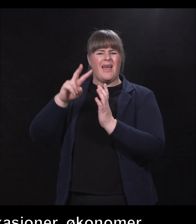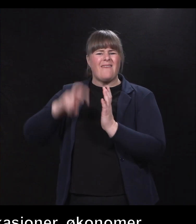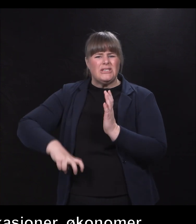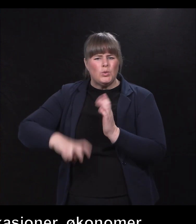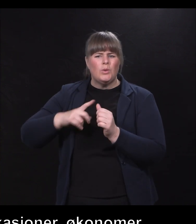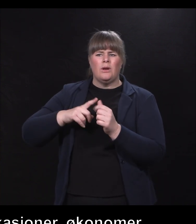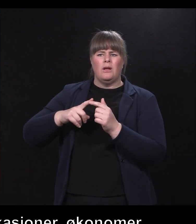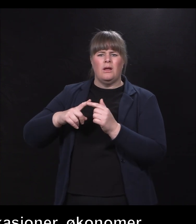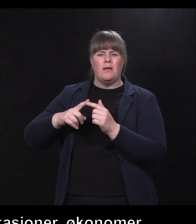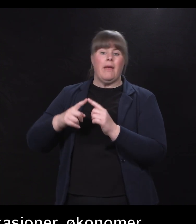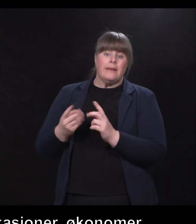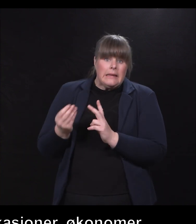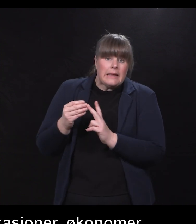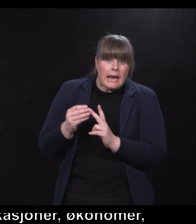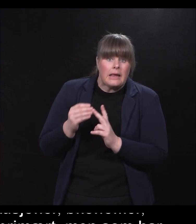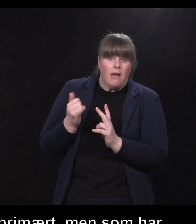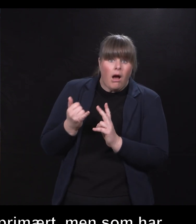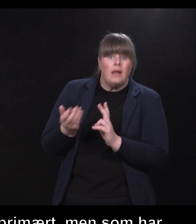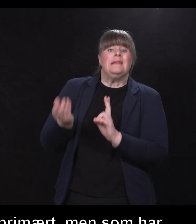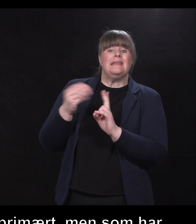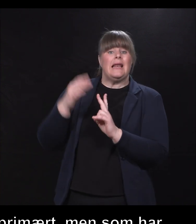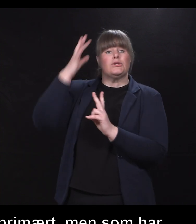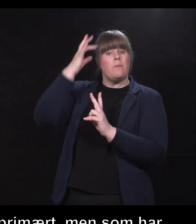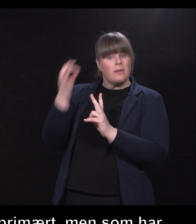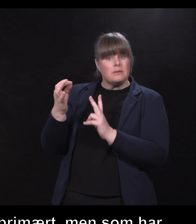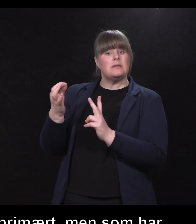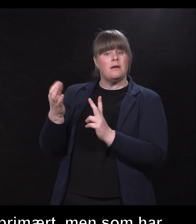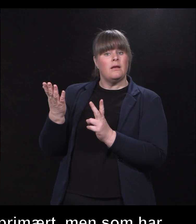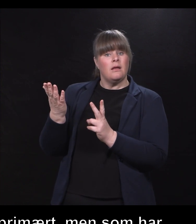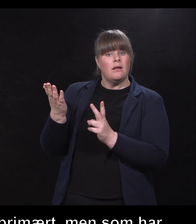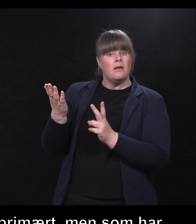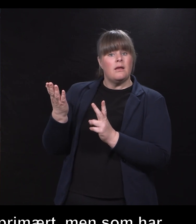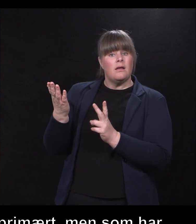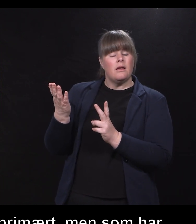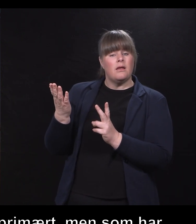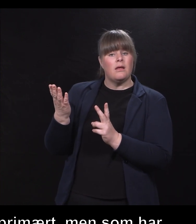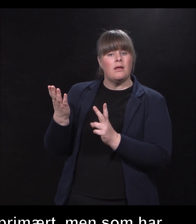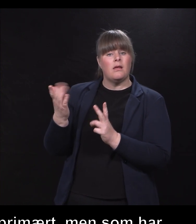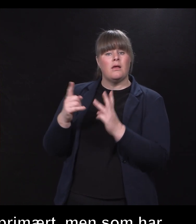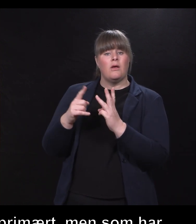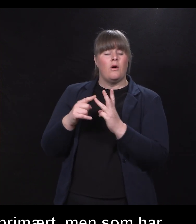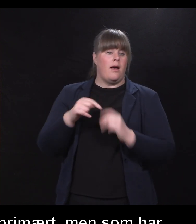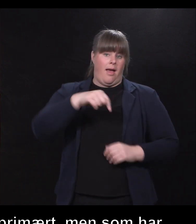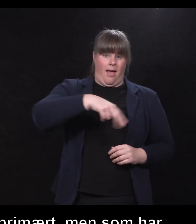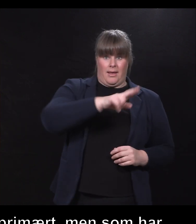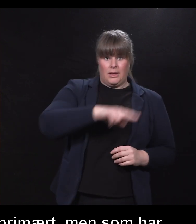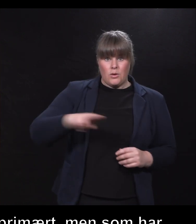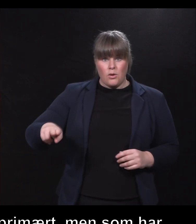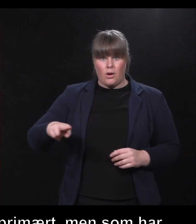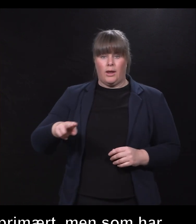men som i tillegg har en tilleggskompetanse. Og vi snakker mye i Norge om et godt